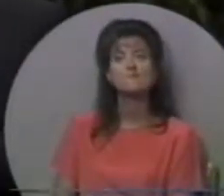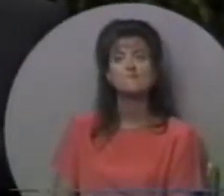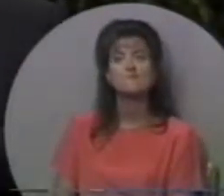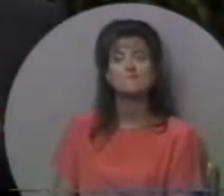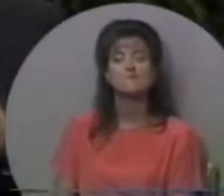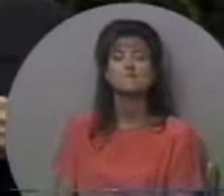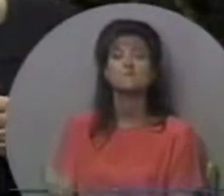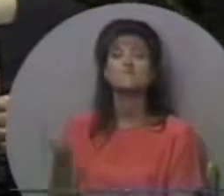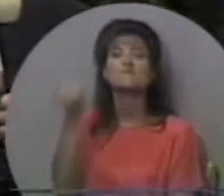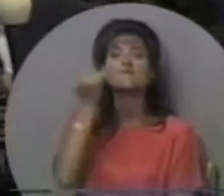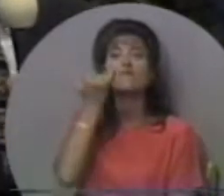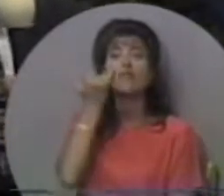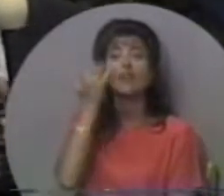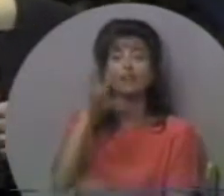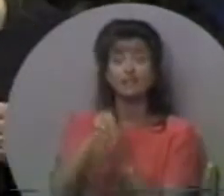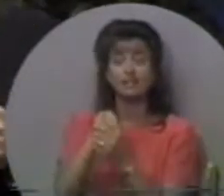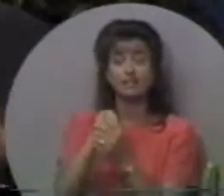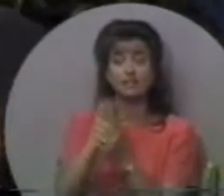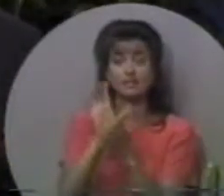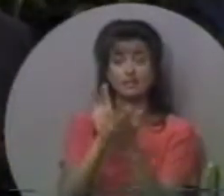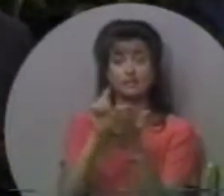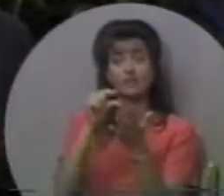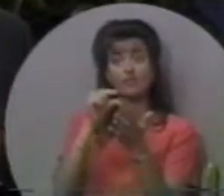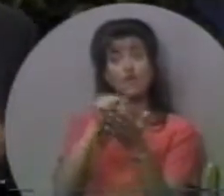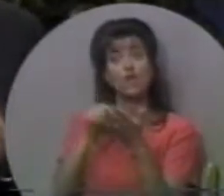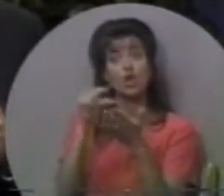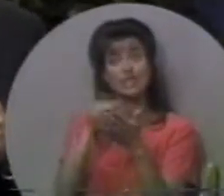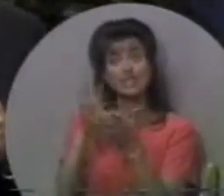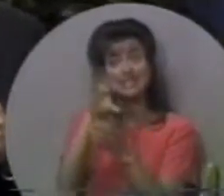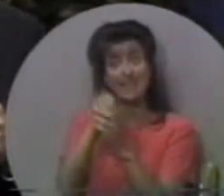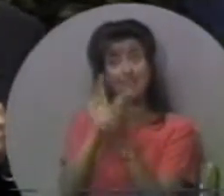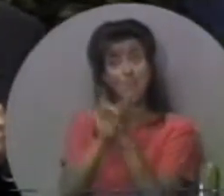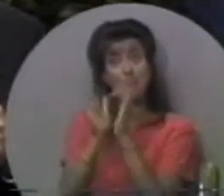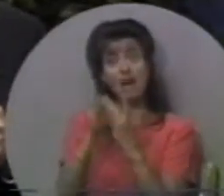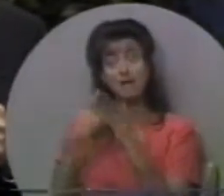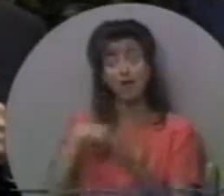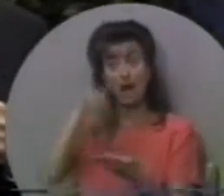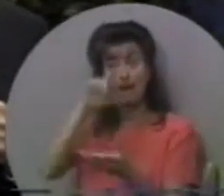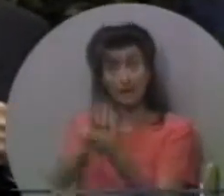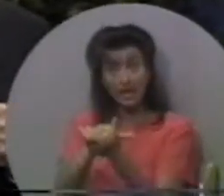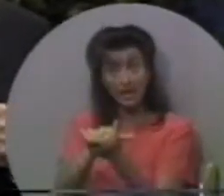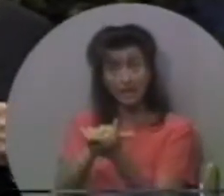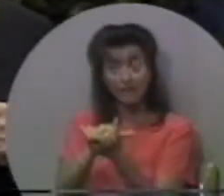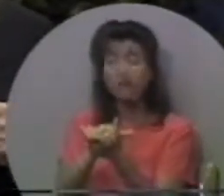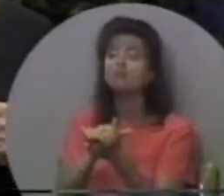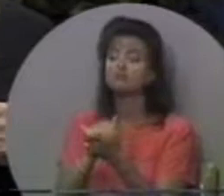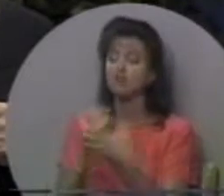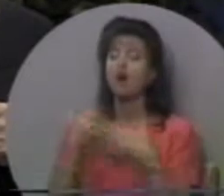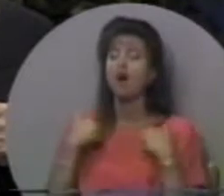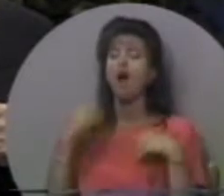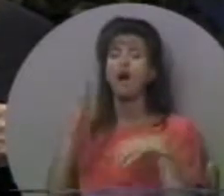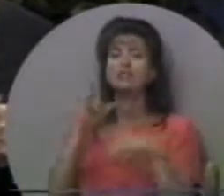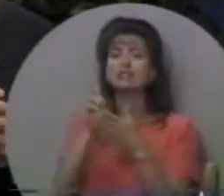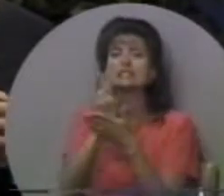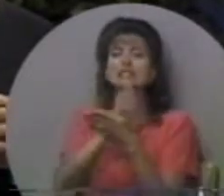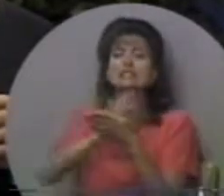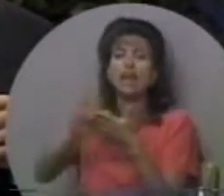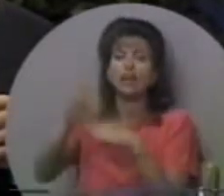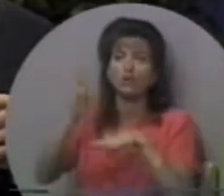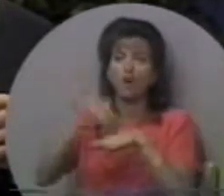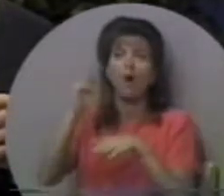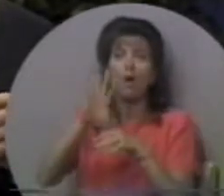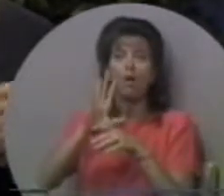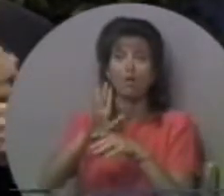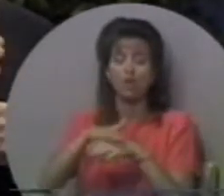Якщо я вірю в Писання, я маю священний поклик на своє